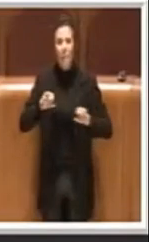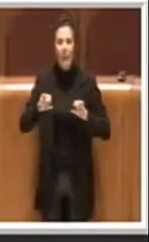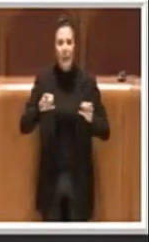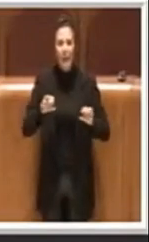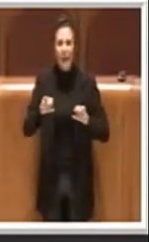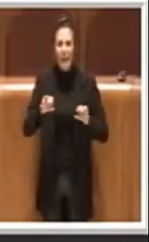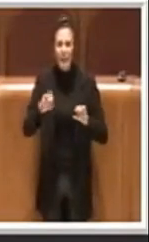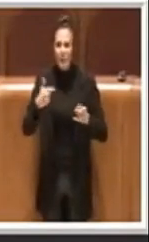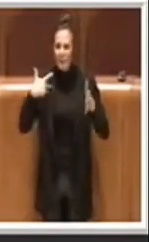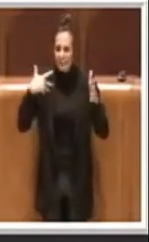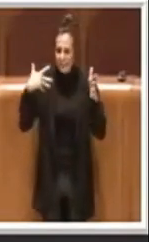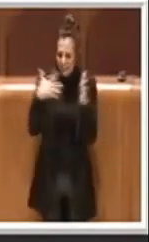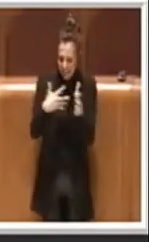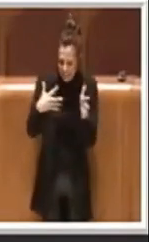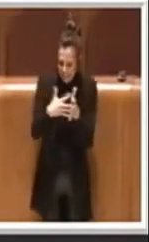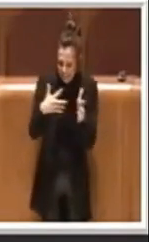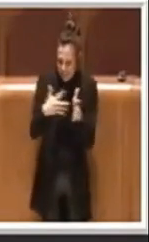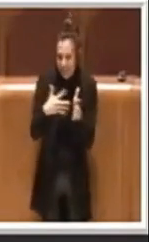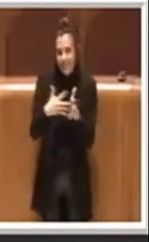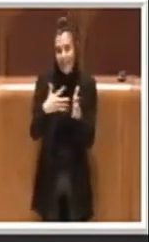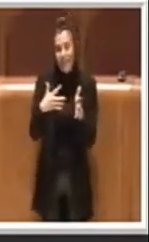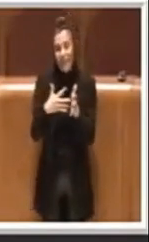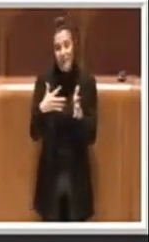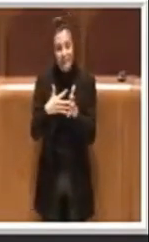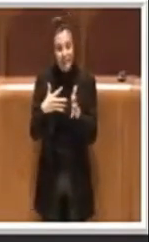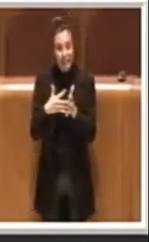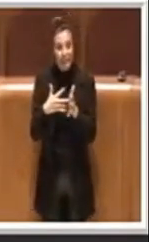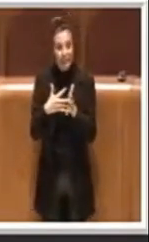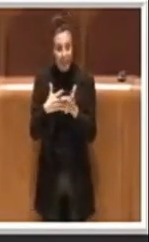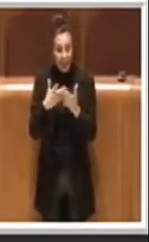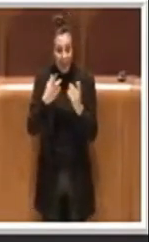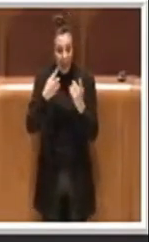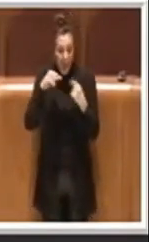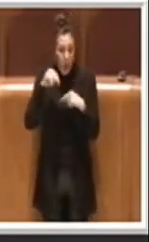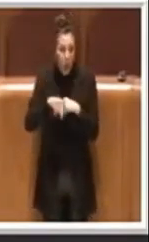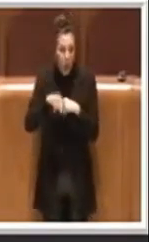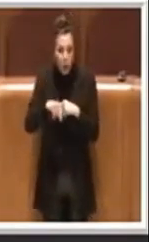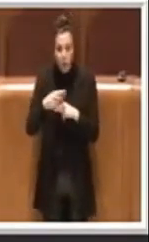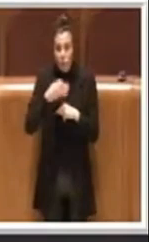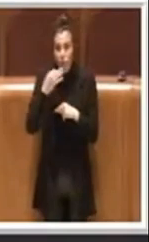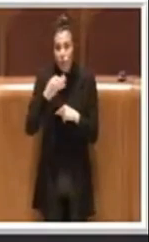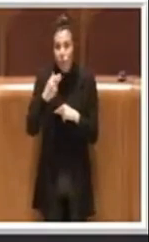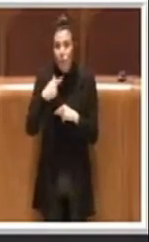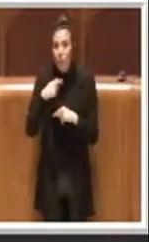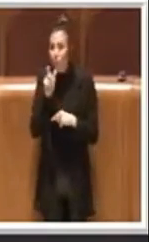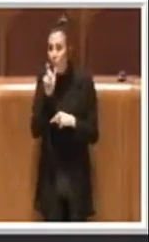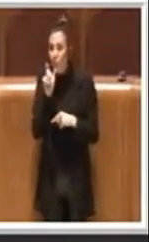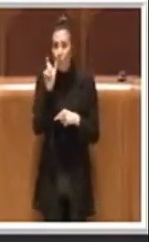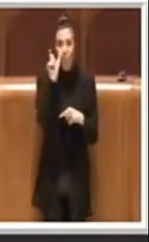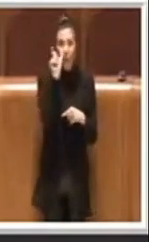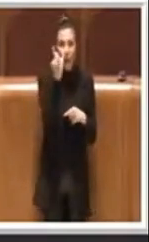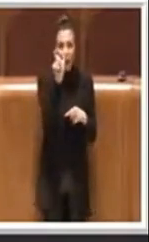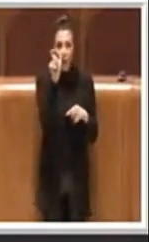difficoltà, di transizione oggi ovviamente la parola più in voga, più